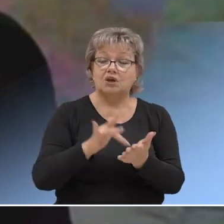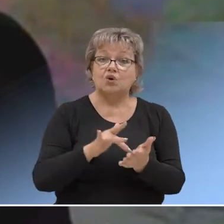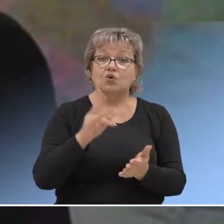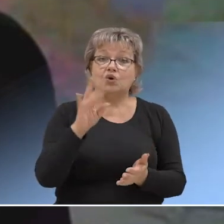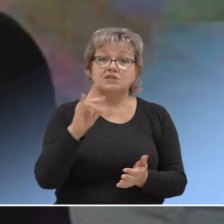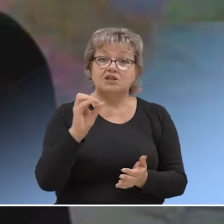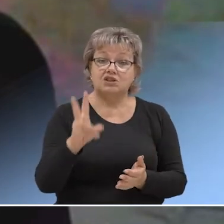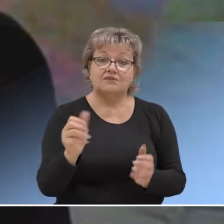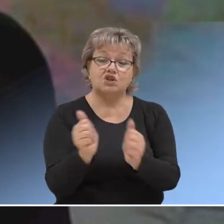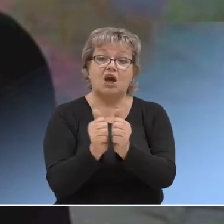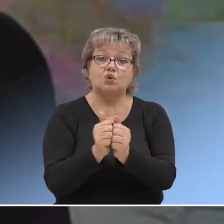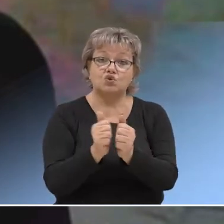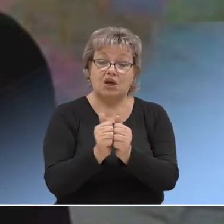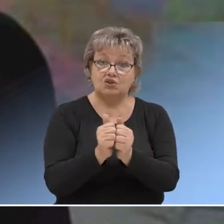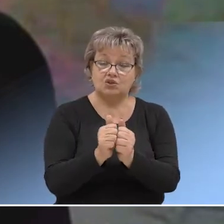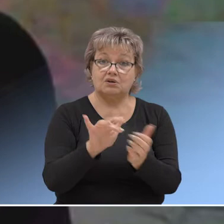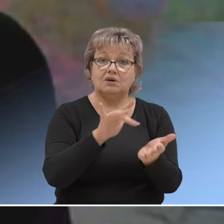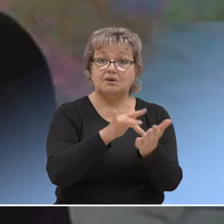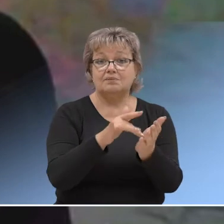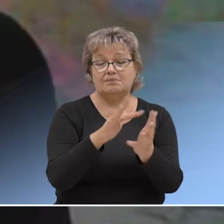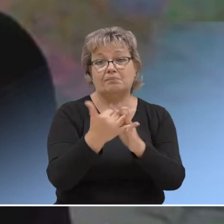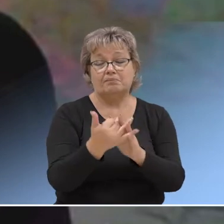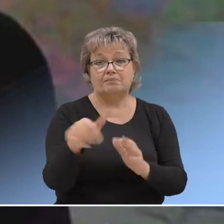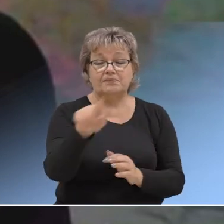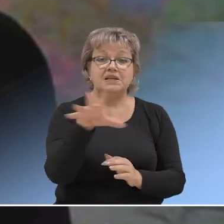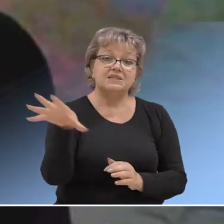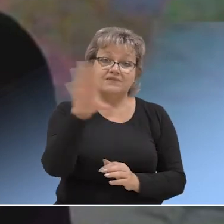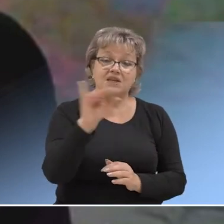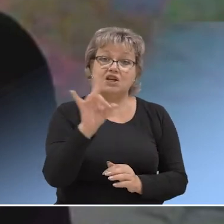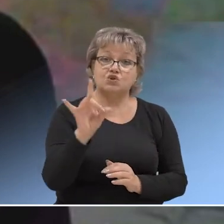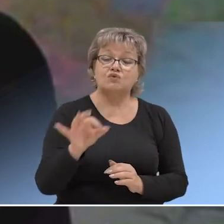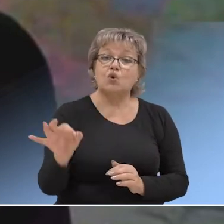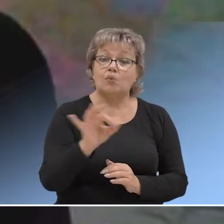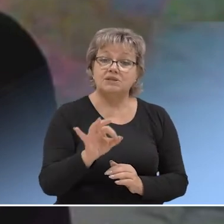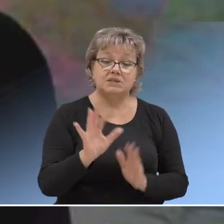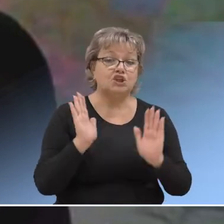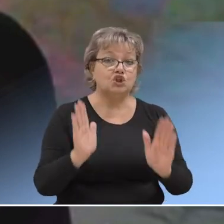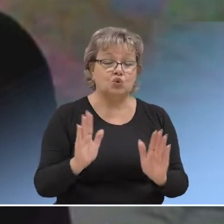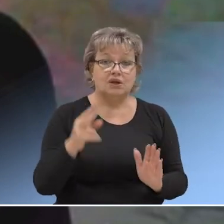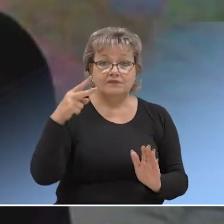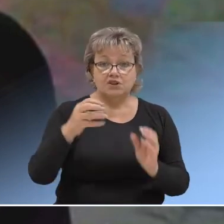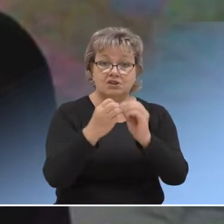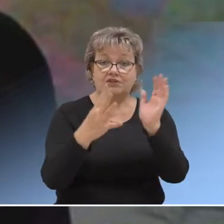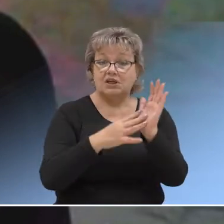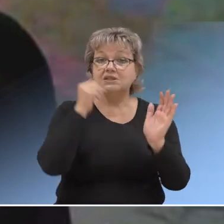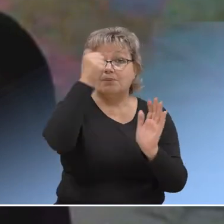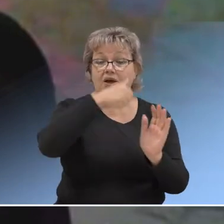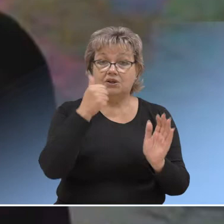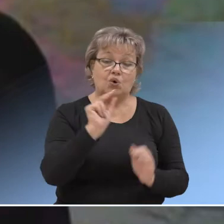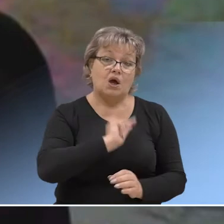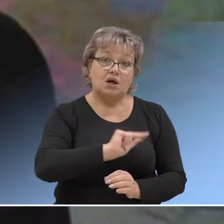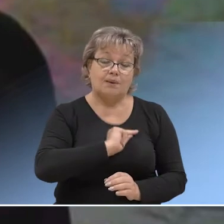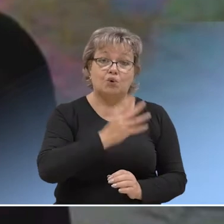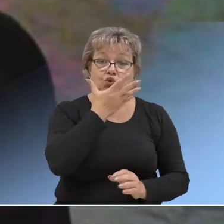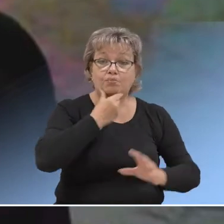Константиновский, окружающих муниципалитетов, но и со всей Ростовской области, не только. В 2019 году